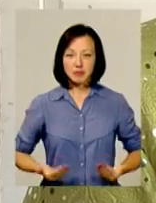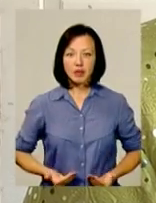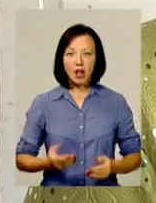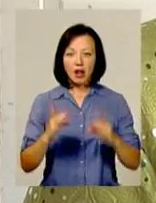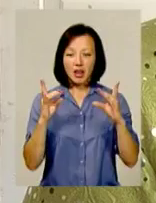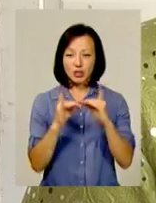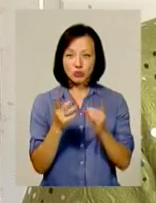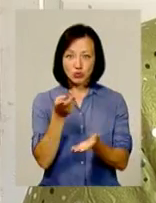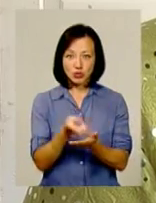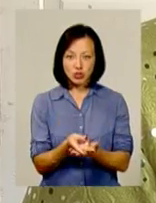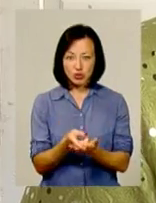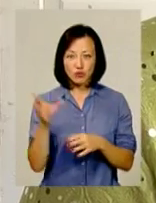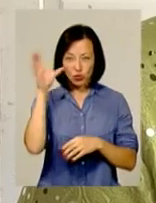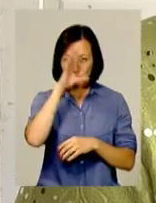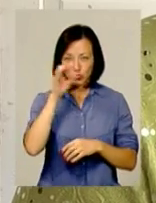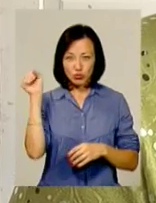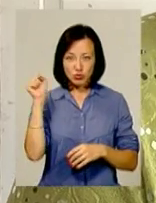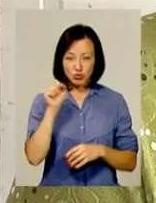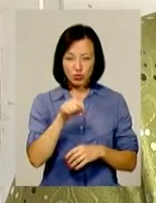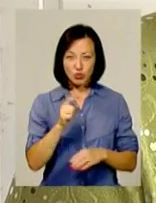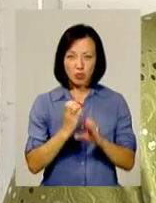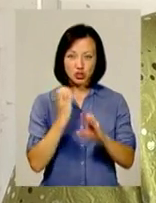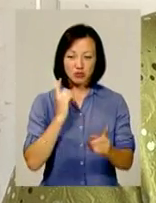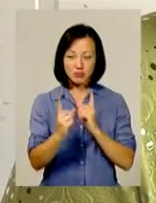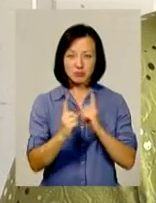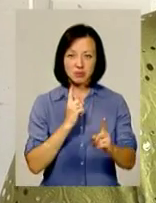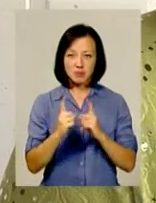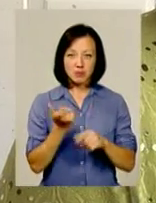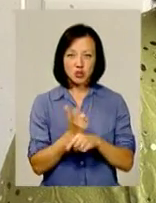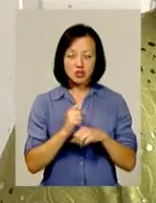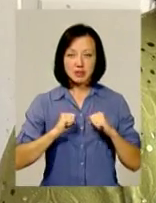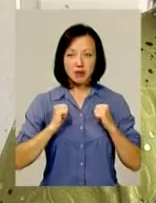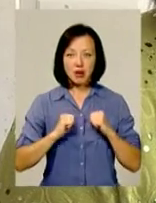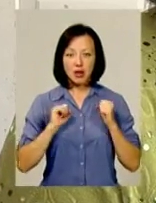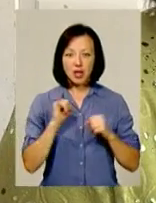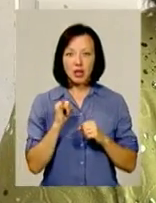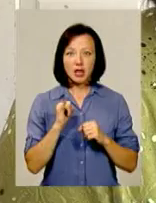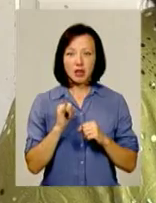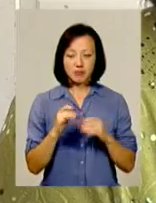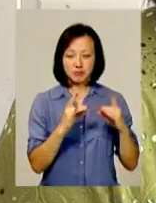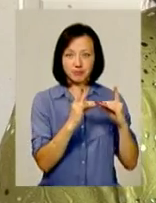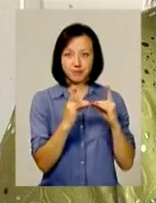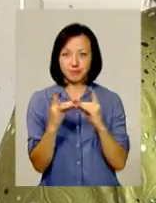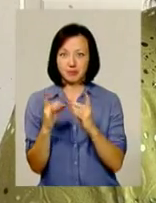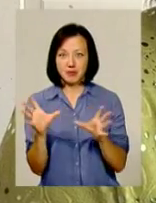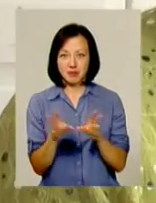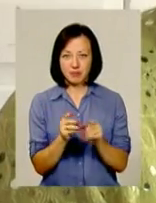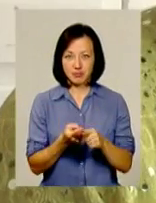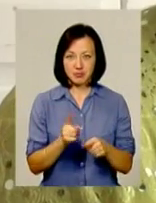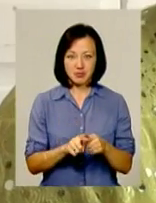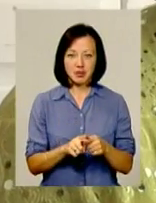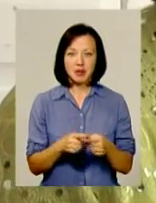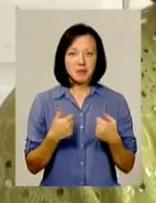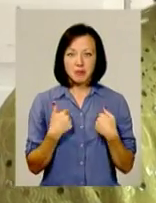ночою, бо вони більшіство стараються ночою їхати. І їдеш разом з цією кроватію.